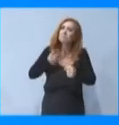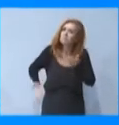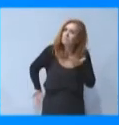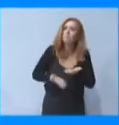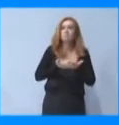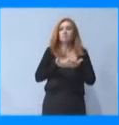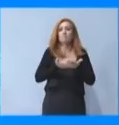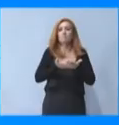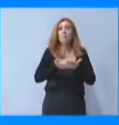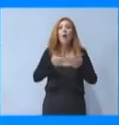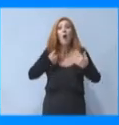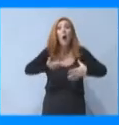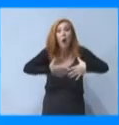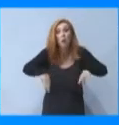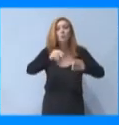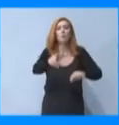ξεκινώ.